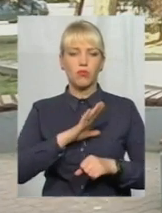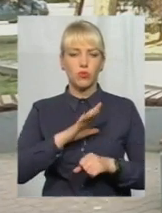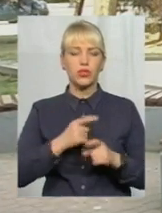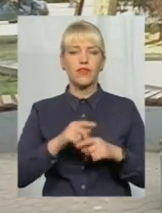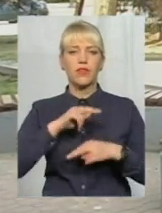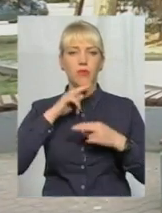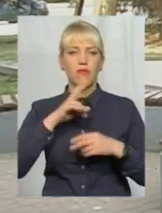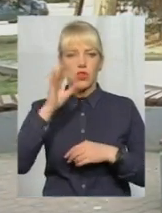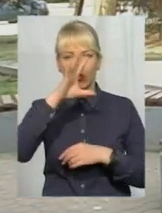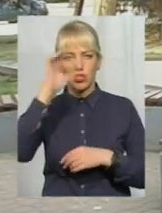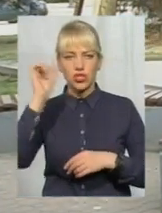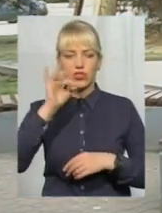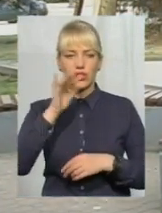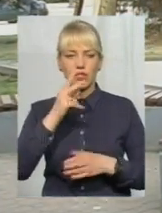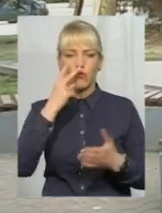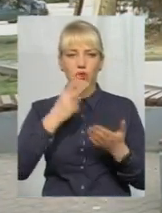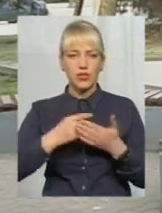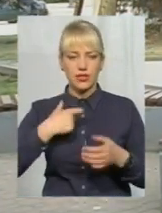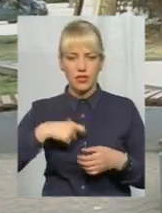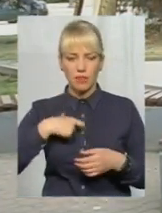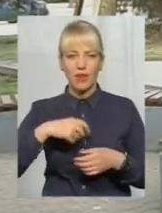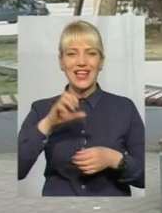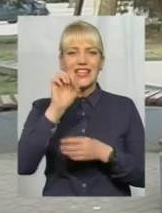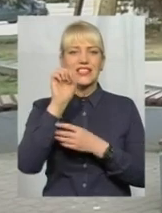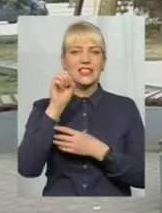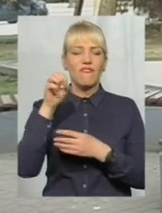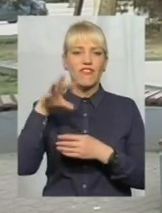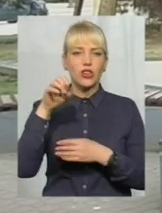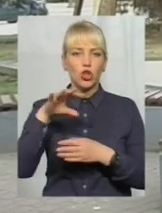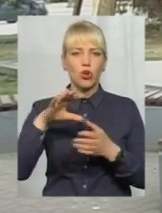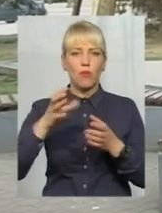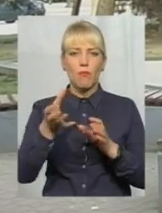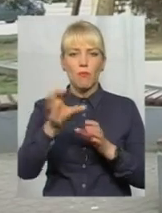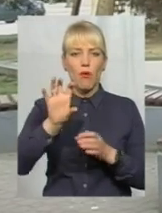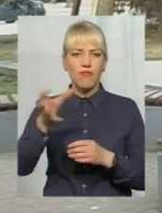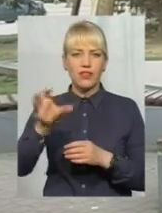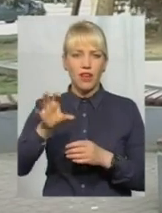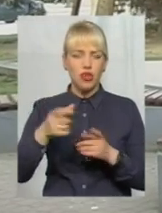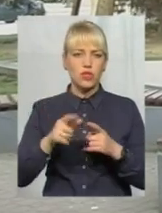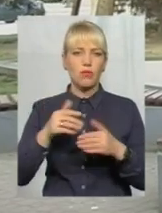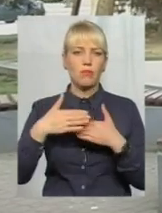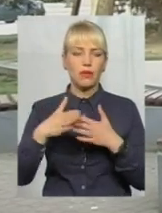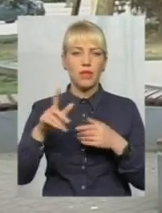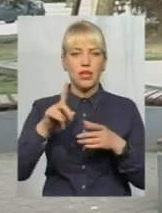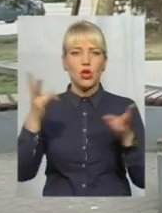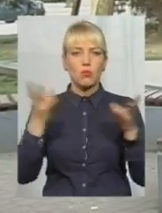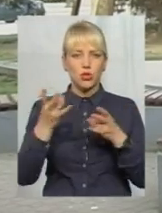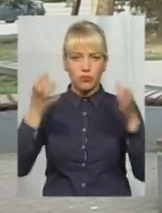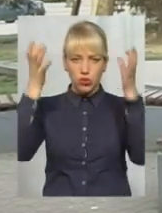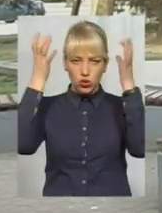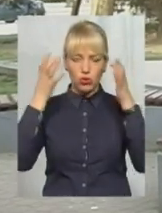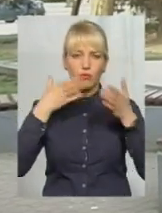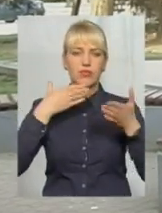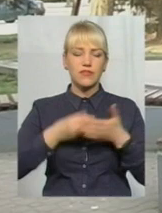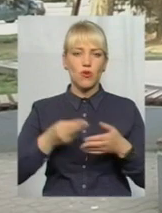період часу, тобто позначати себе світлоповертаючими предметами. Також бажано, щоб користувалися шоломами для своєї власної